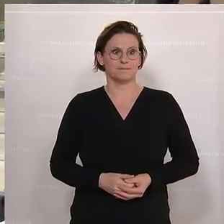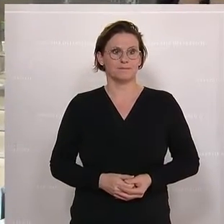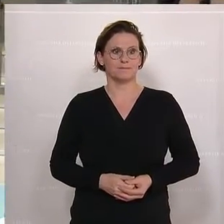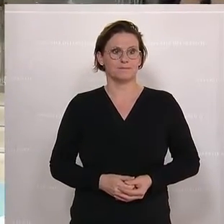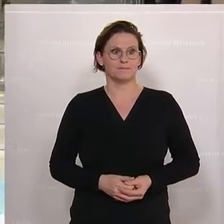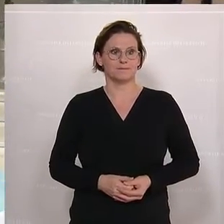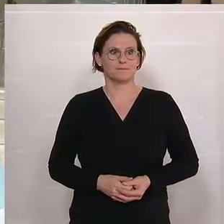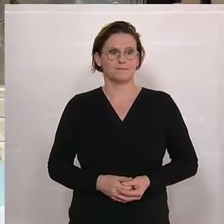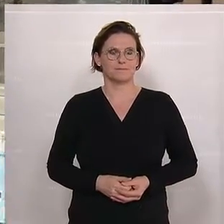unseren Körper, sagt sie.